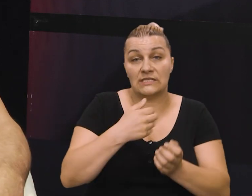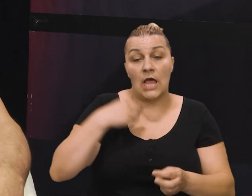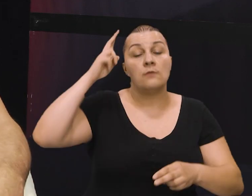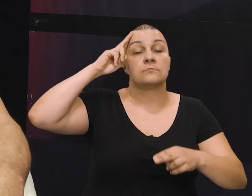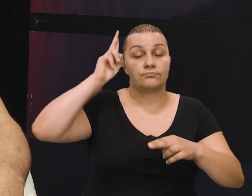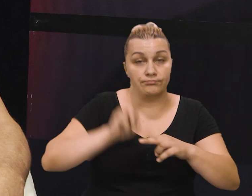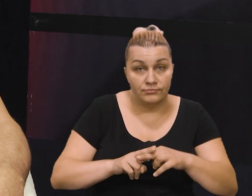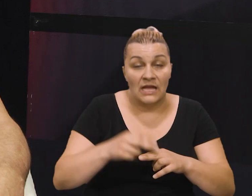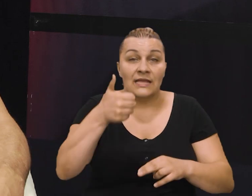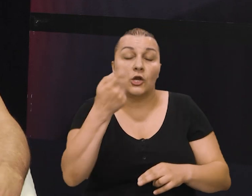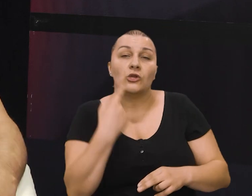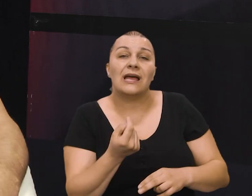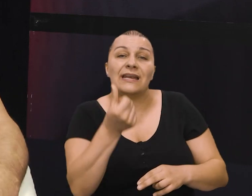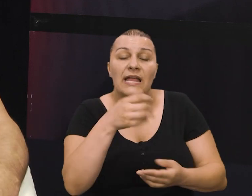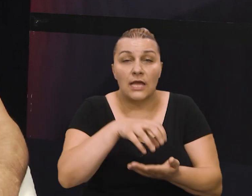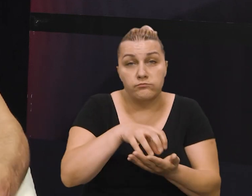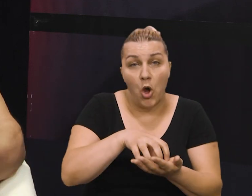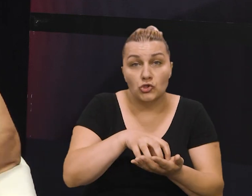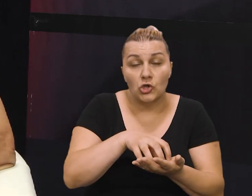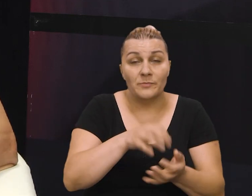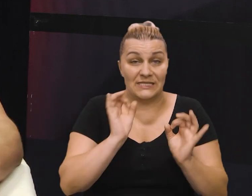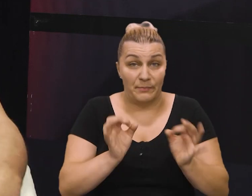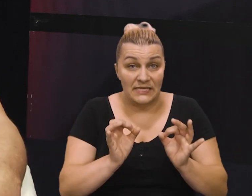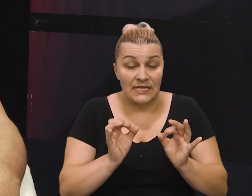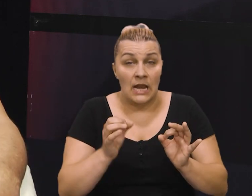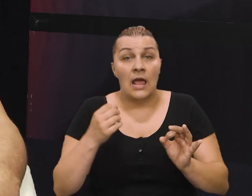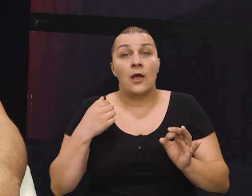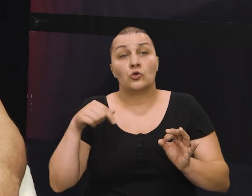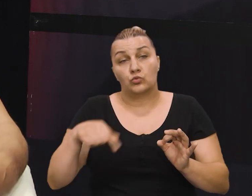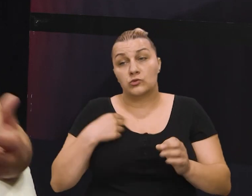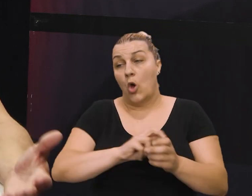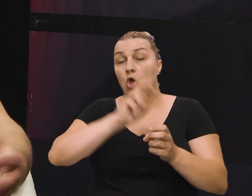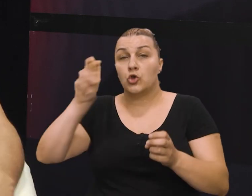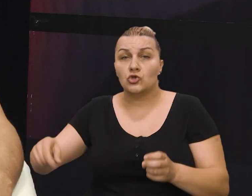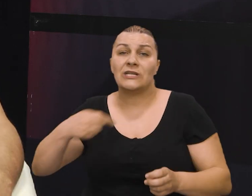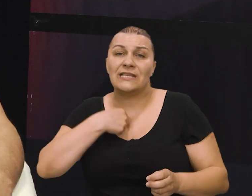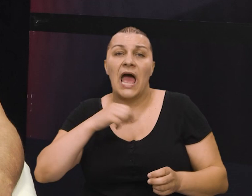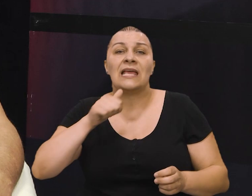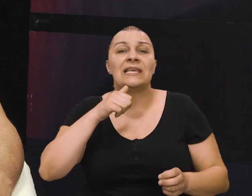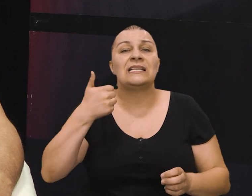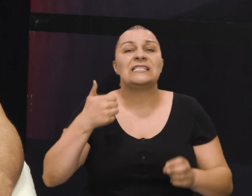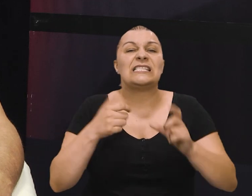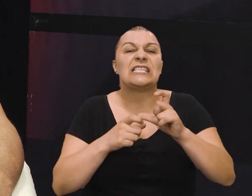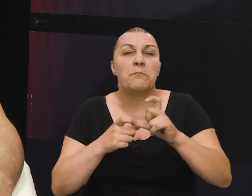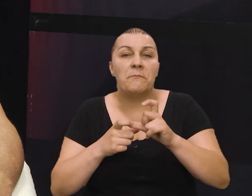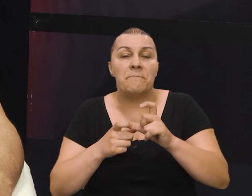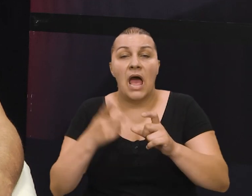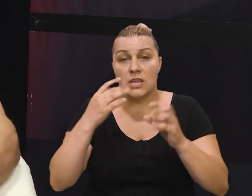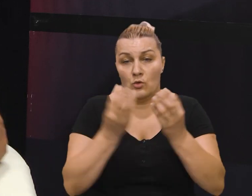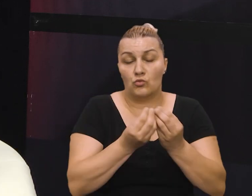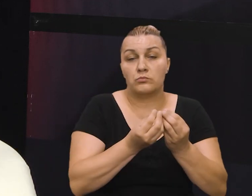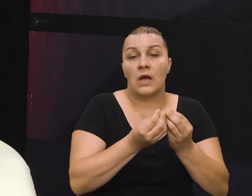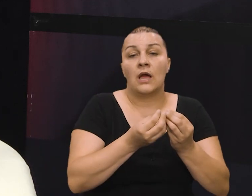odluku. Jedan od rijetkih specijalnih postrojebi, mislim da u četogardinskoj brigadu smo došli samo ja i jedan Stipan Tojčić